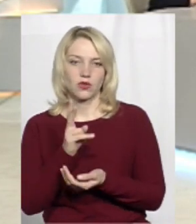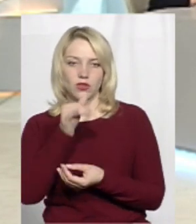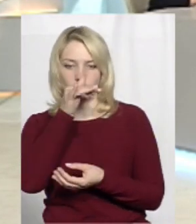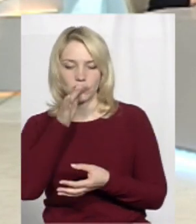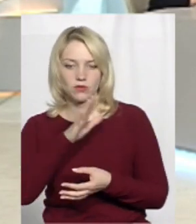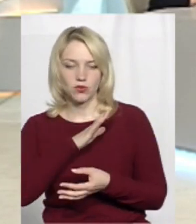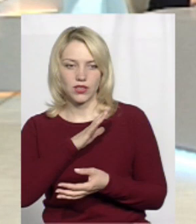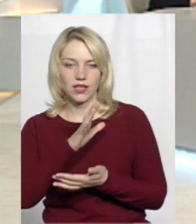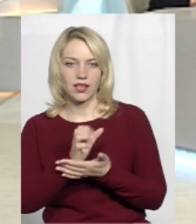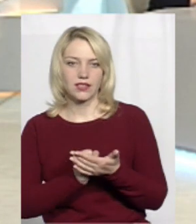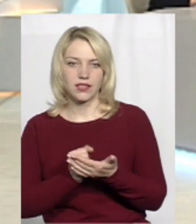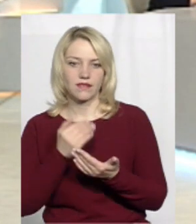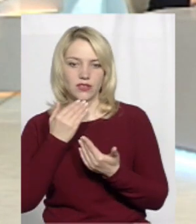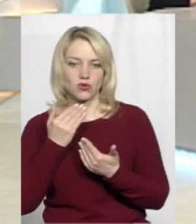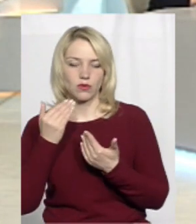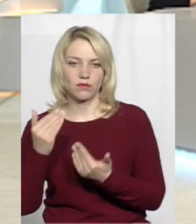резервістом?